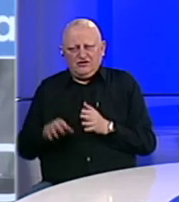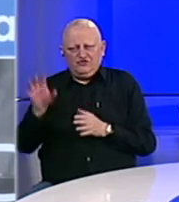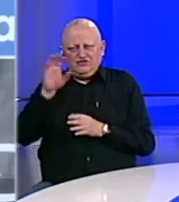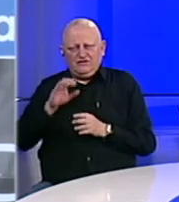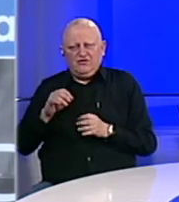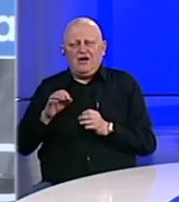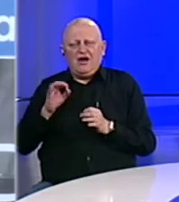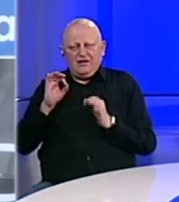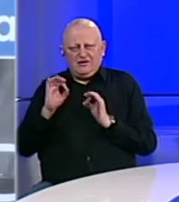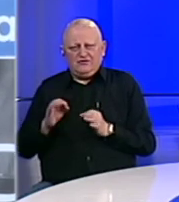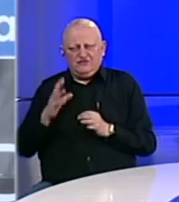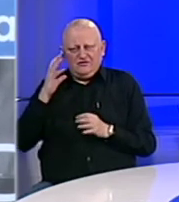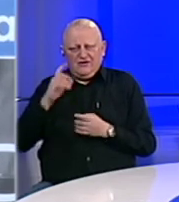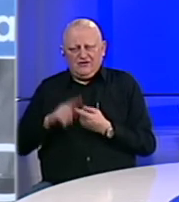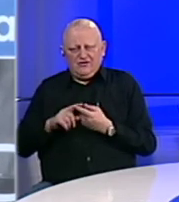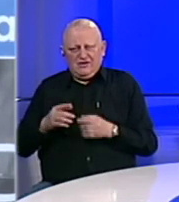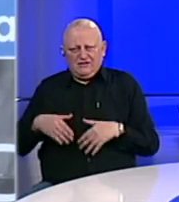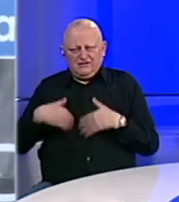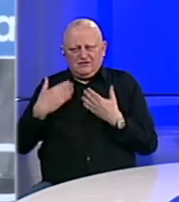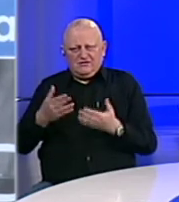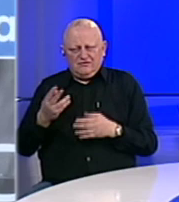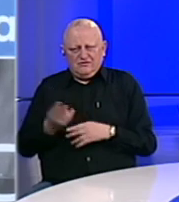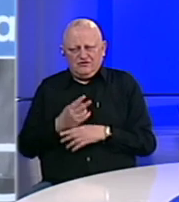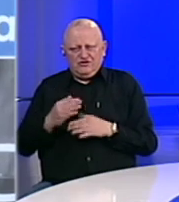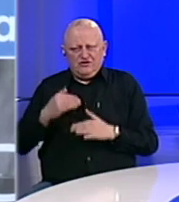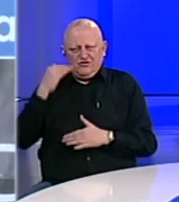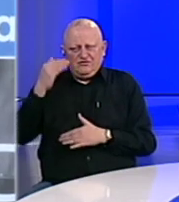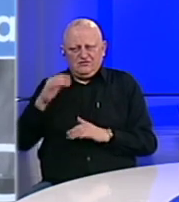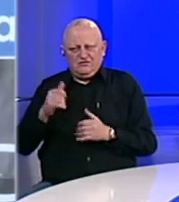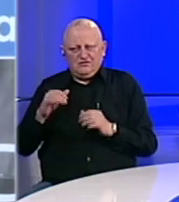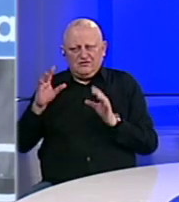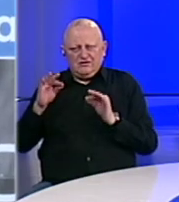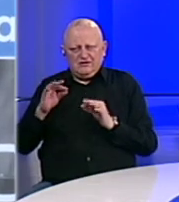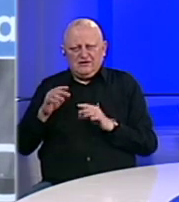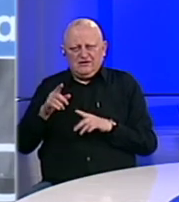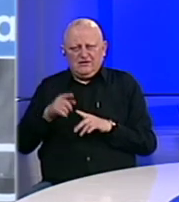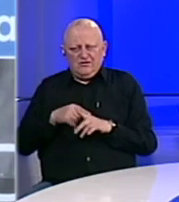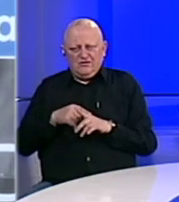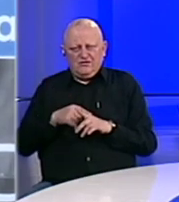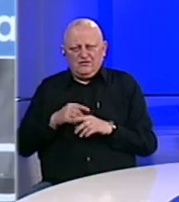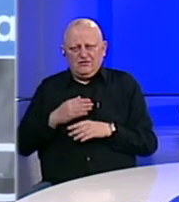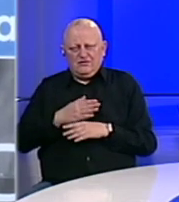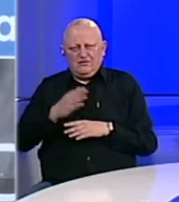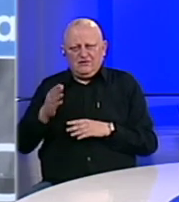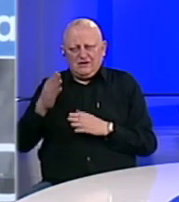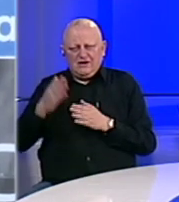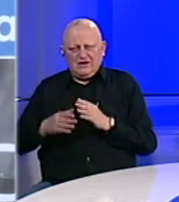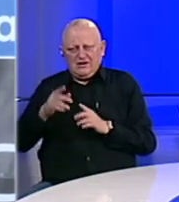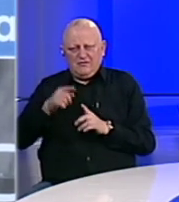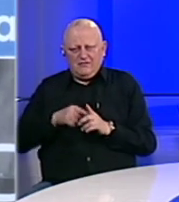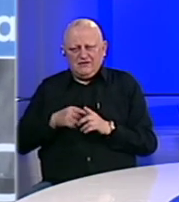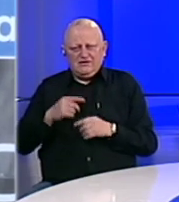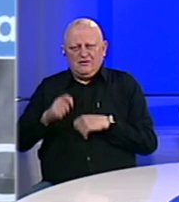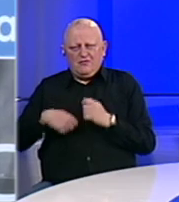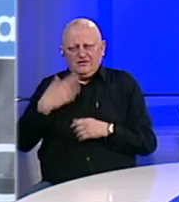Ali je realno ono što je vlada federacije predložila državnom mjerovu jeste da se sa desetdugom mjesecu pomjeri na kraj mjeseca. Čime bi